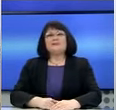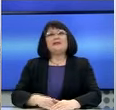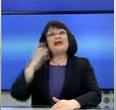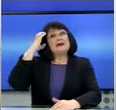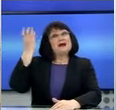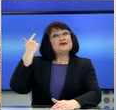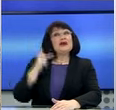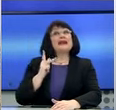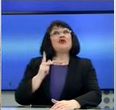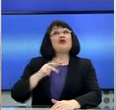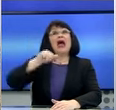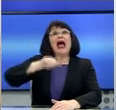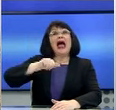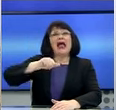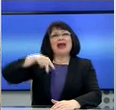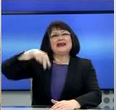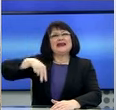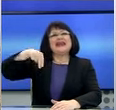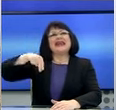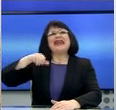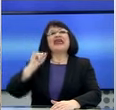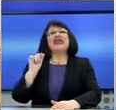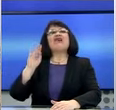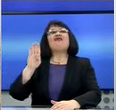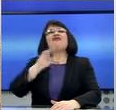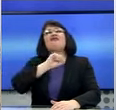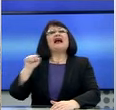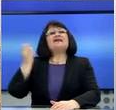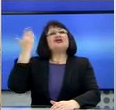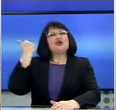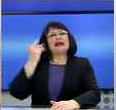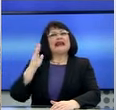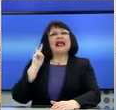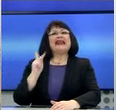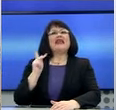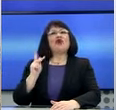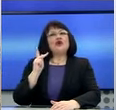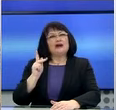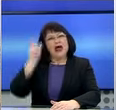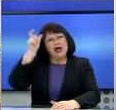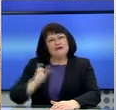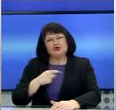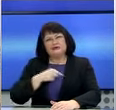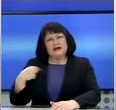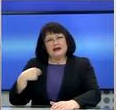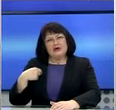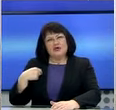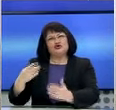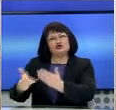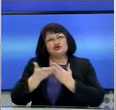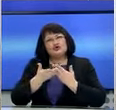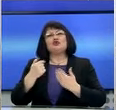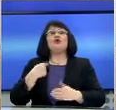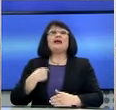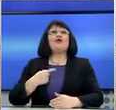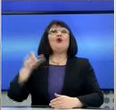Ανίβα που έδωσε και δίνει τον τόνο, την κατεύθυνση και την προοπτική στη δική μας καθημερινή σκληρή προσπάθεια. Out